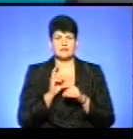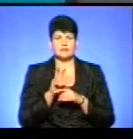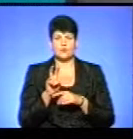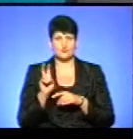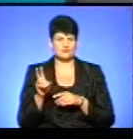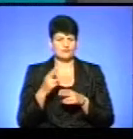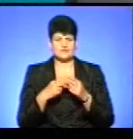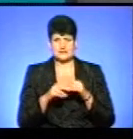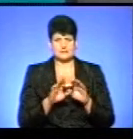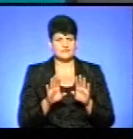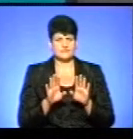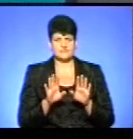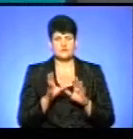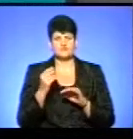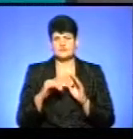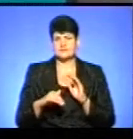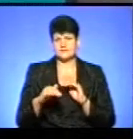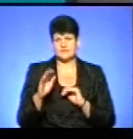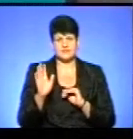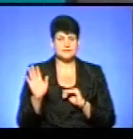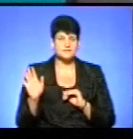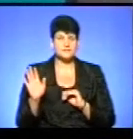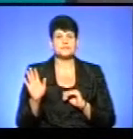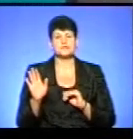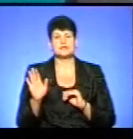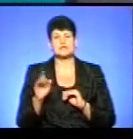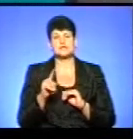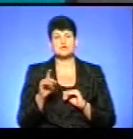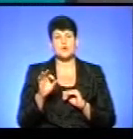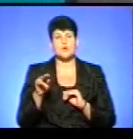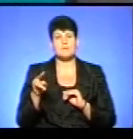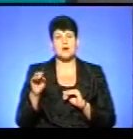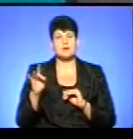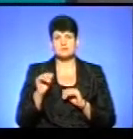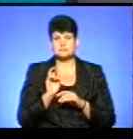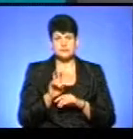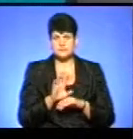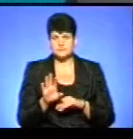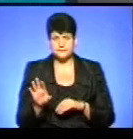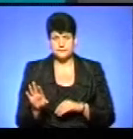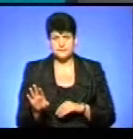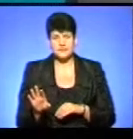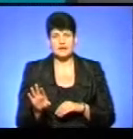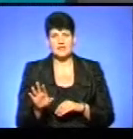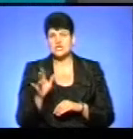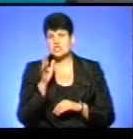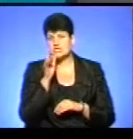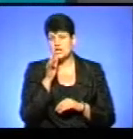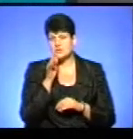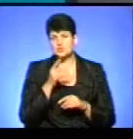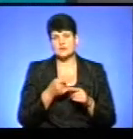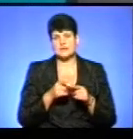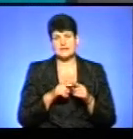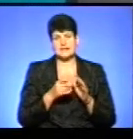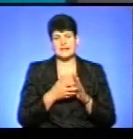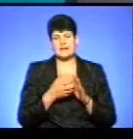цирках, що я з дитинства, ні по зоопарках, і, в принципі, часу на це дуже не